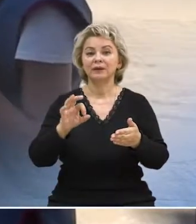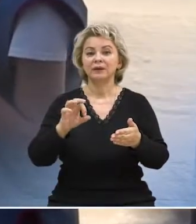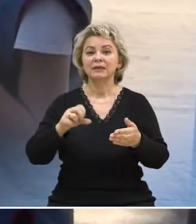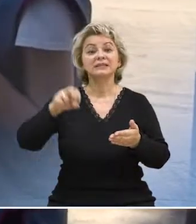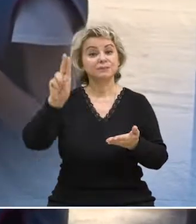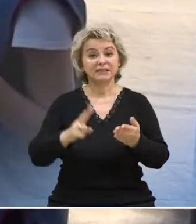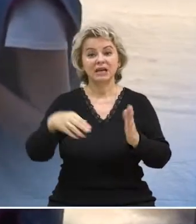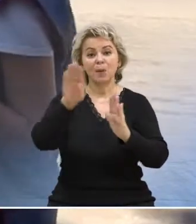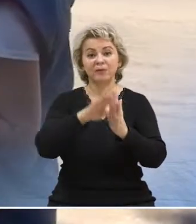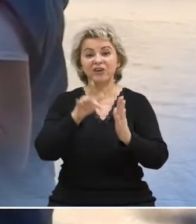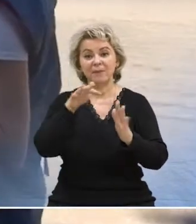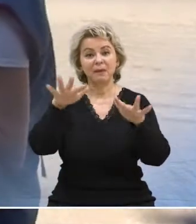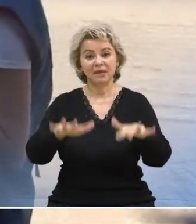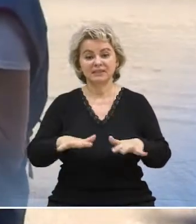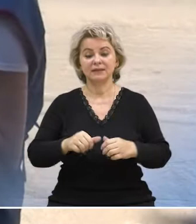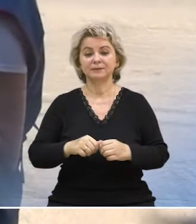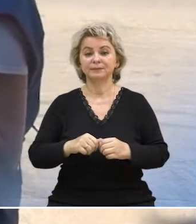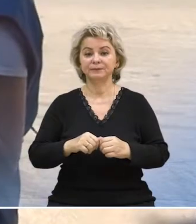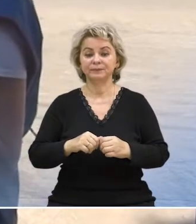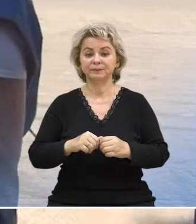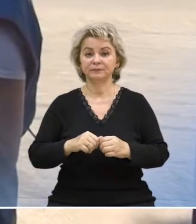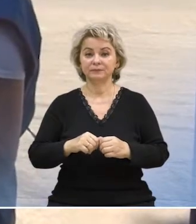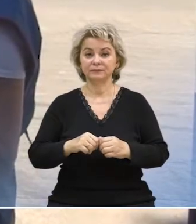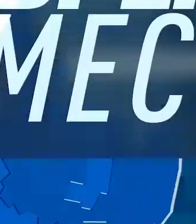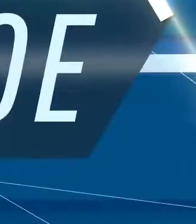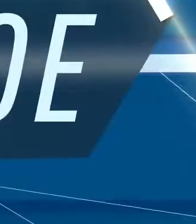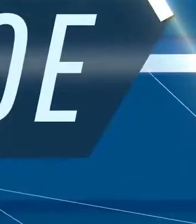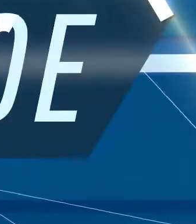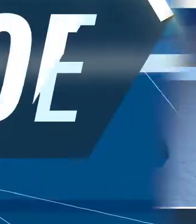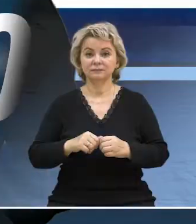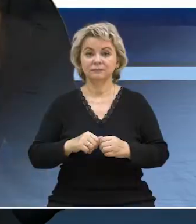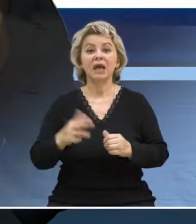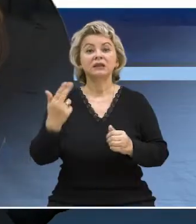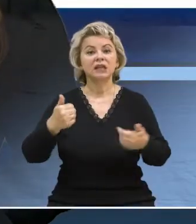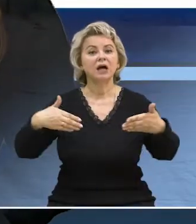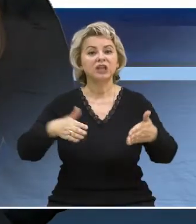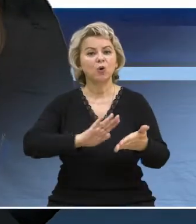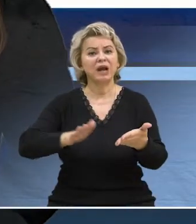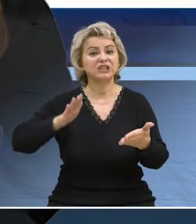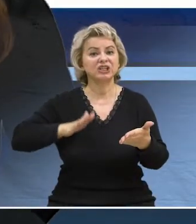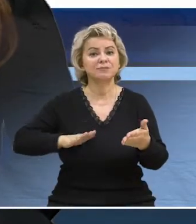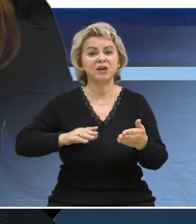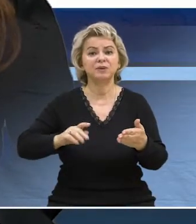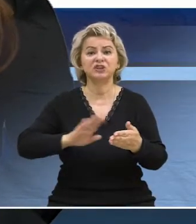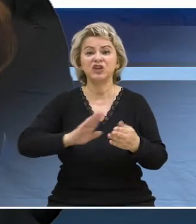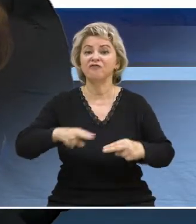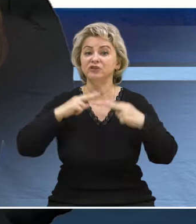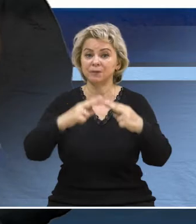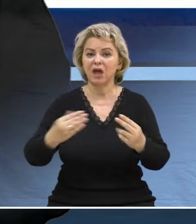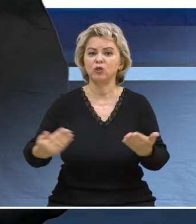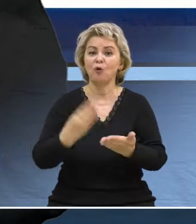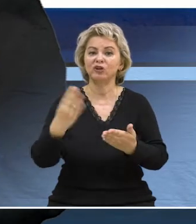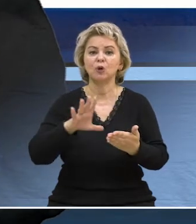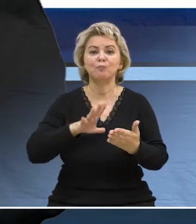Виктория Хруцкая. Специально для «Время местное». Да, дорога не терпит беспечности. В